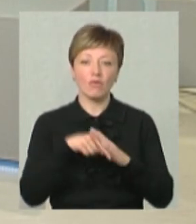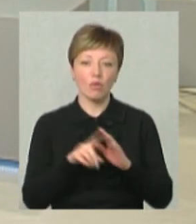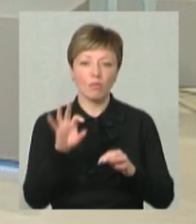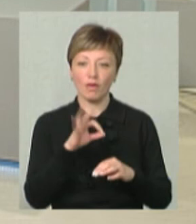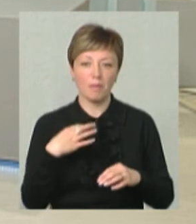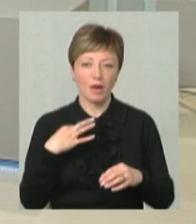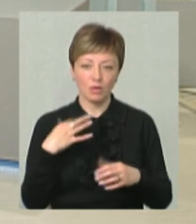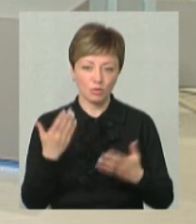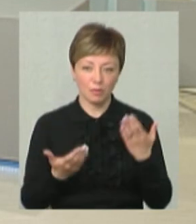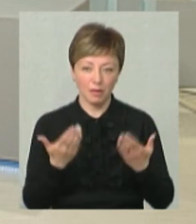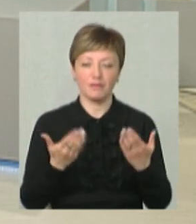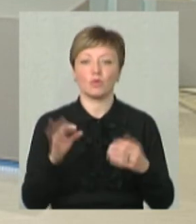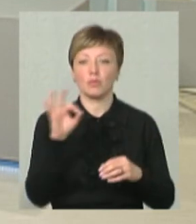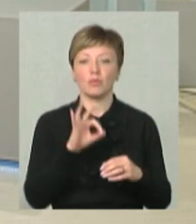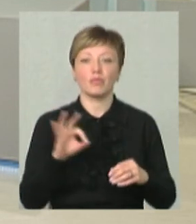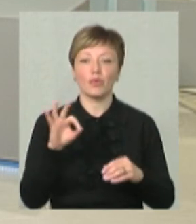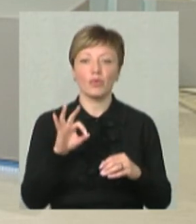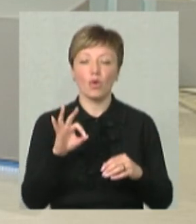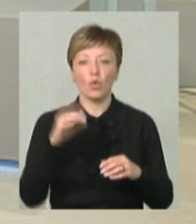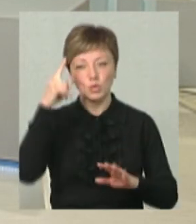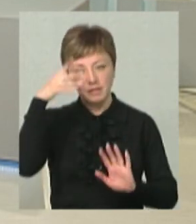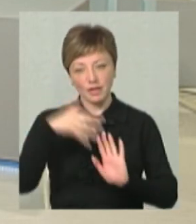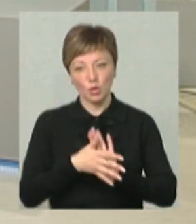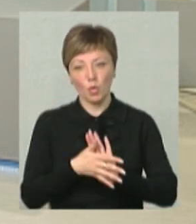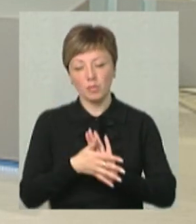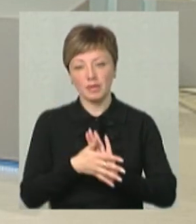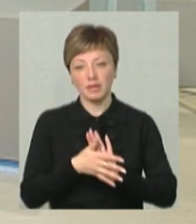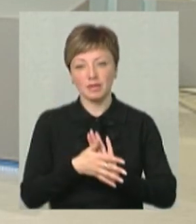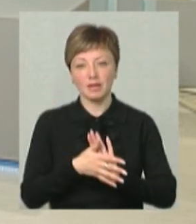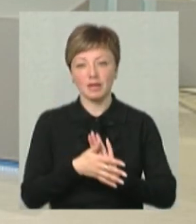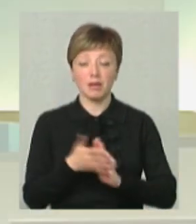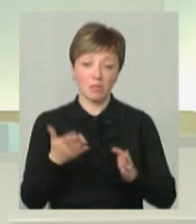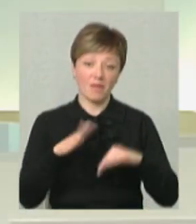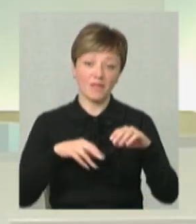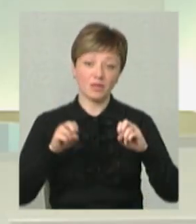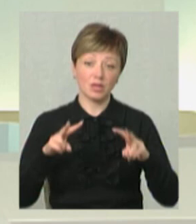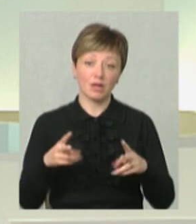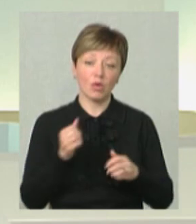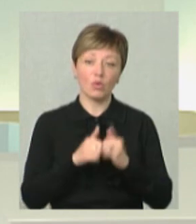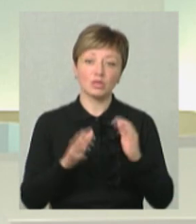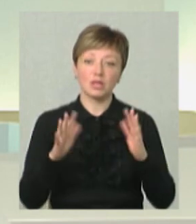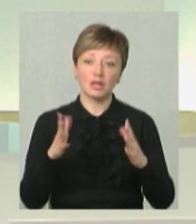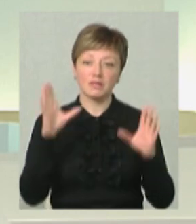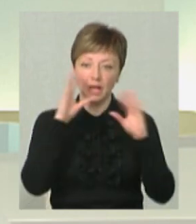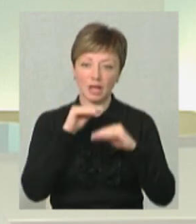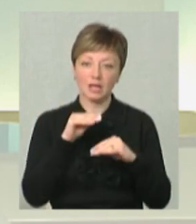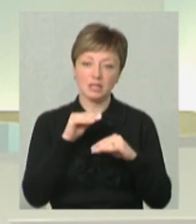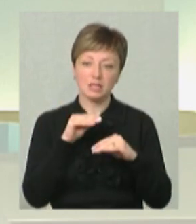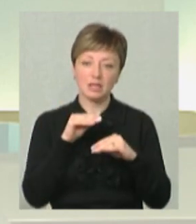небайдужість, напевно, і про усвідомлення. Та навіть і професіоналам далеко не кожен раз вдається